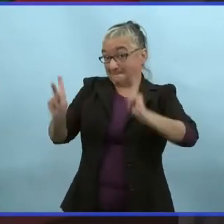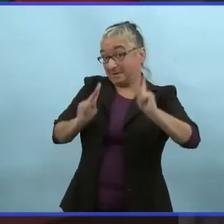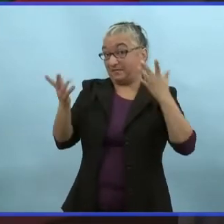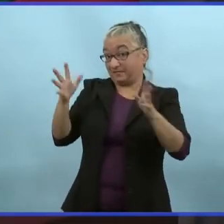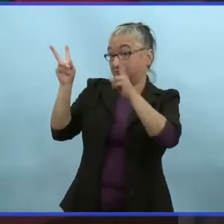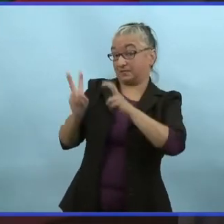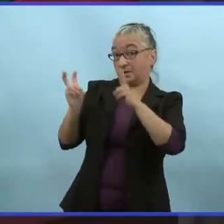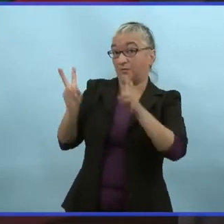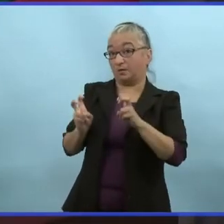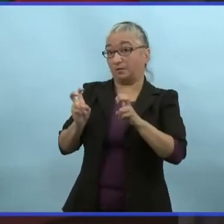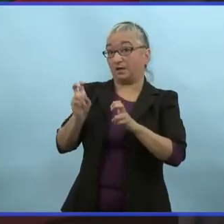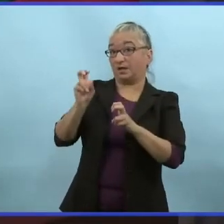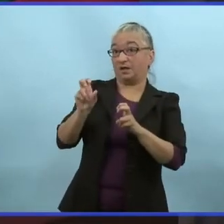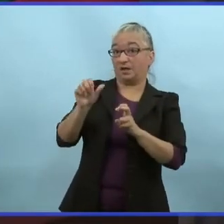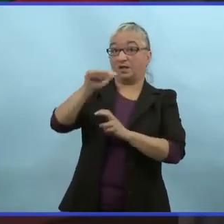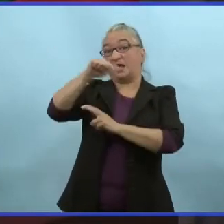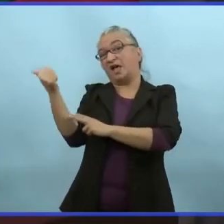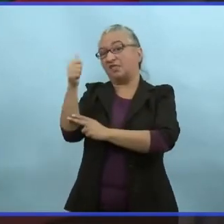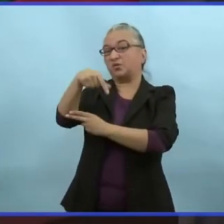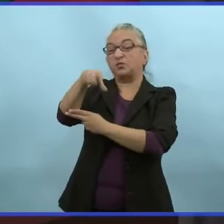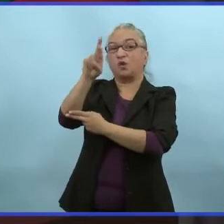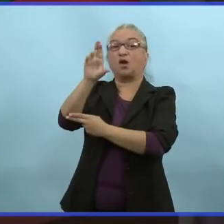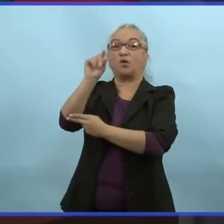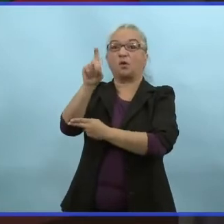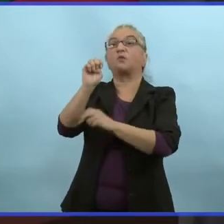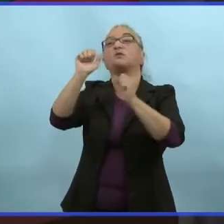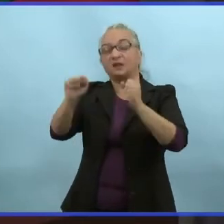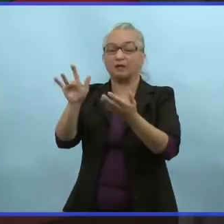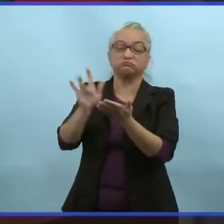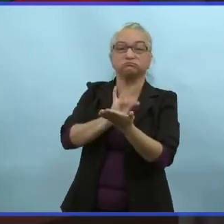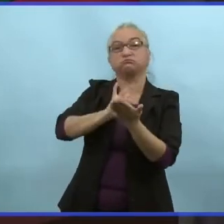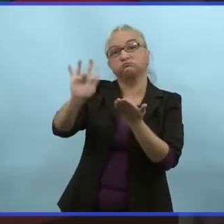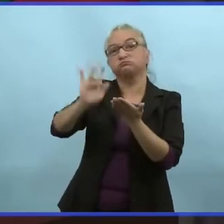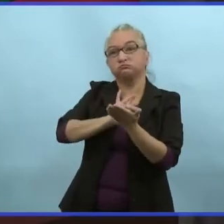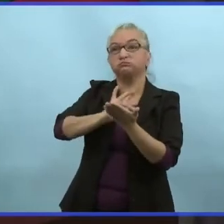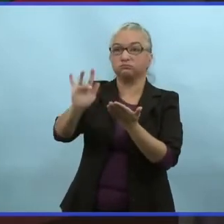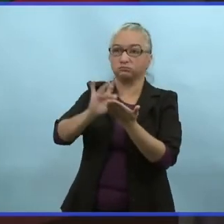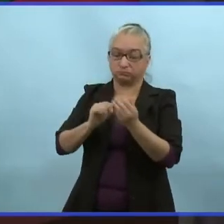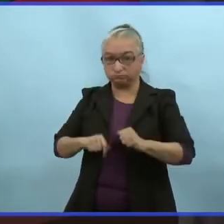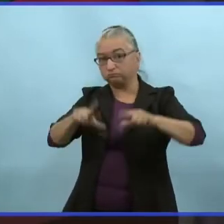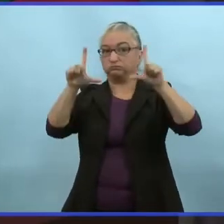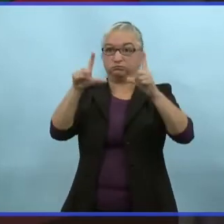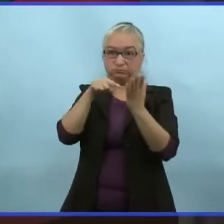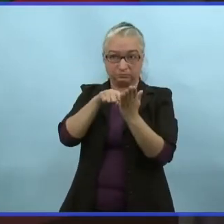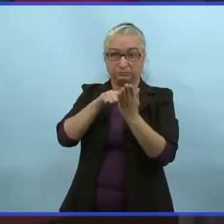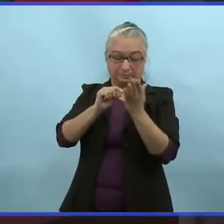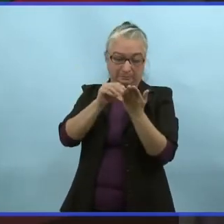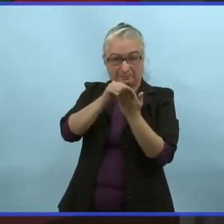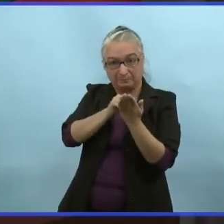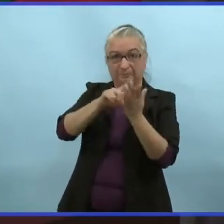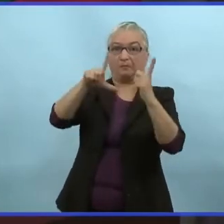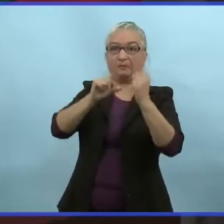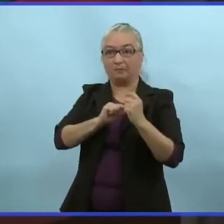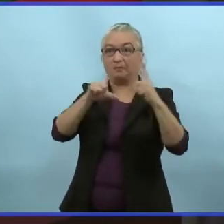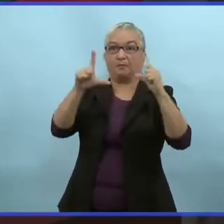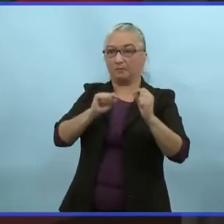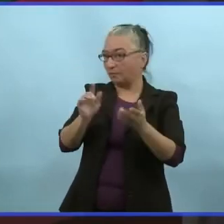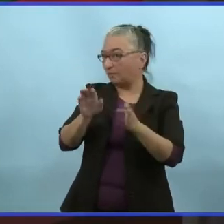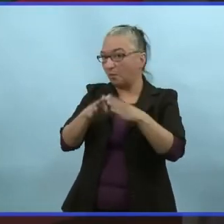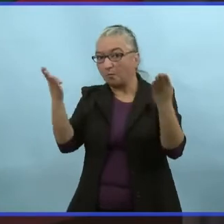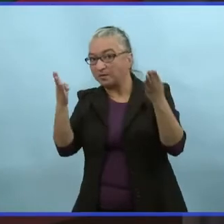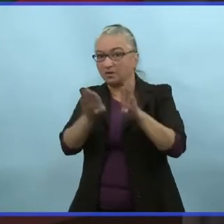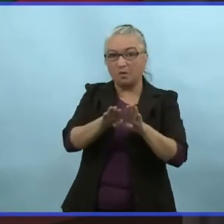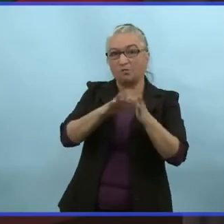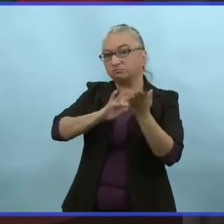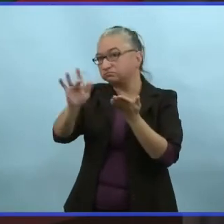télécharge l'autre code QR, on pourra passer très facilement d'un code QR à l'autre.